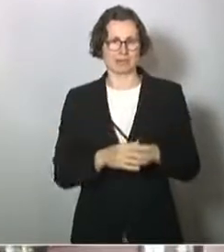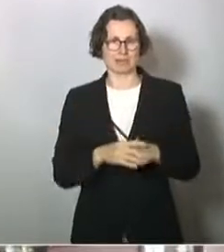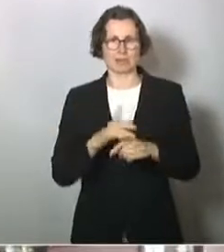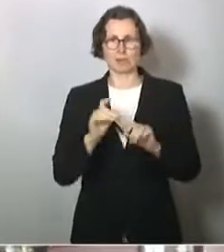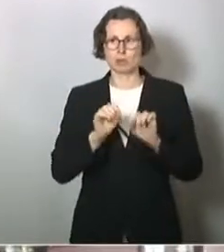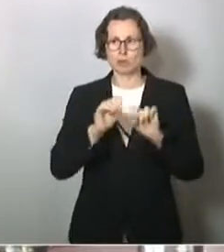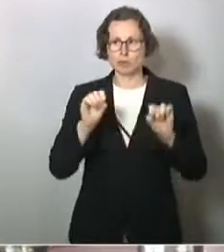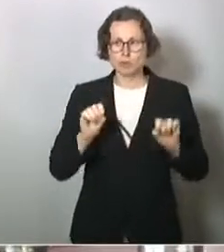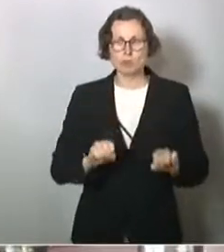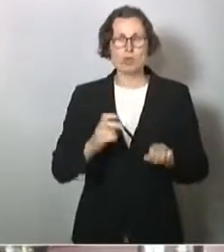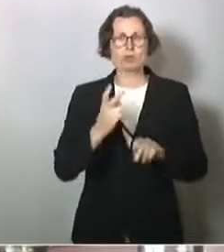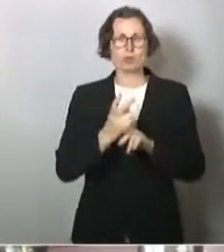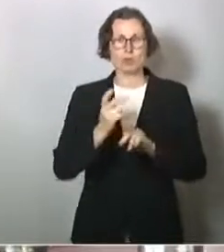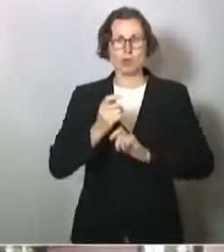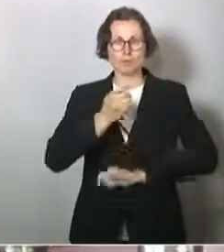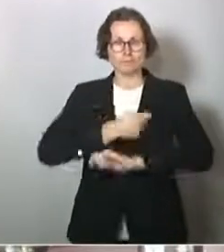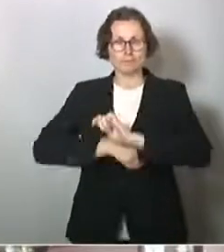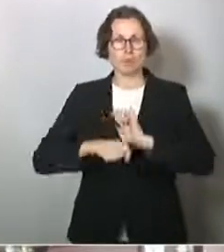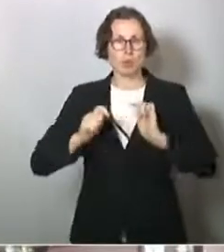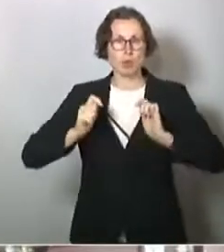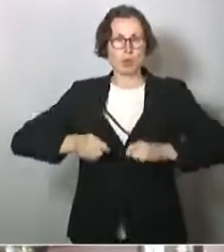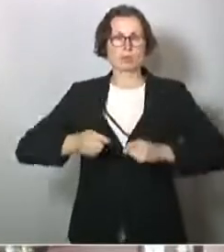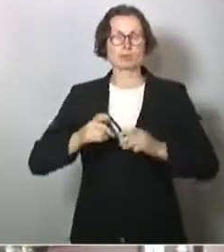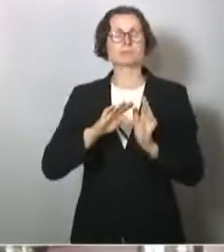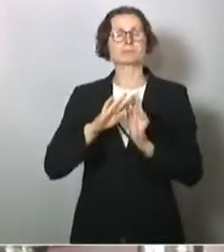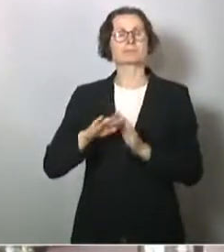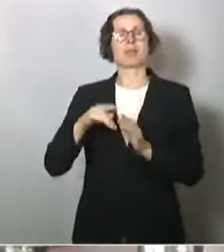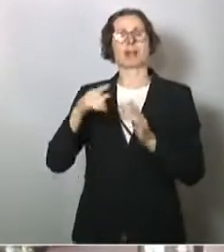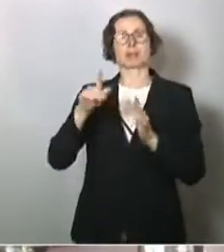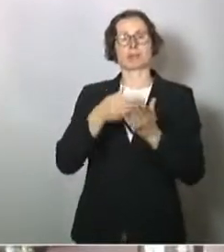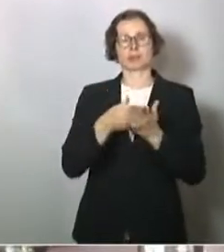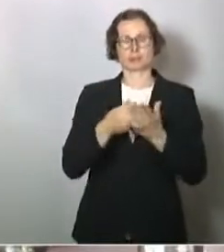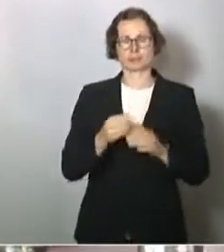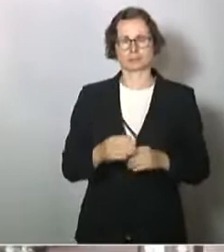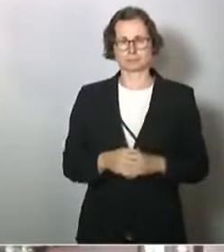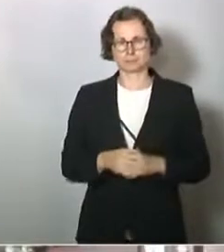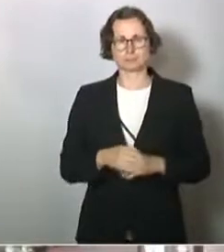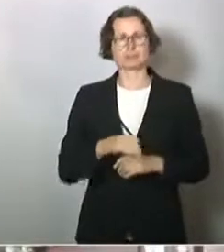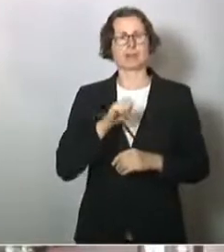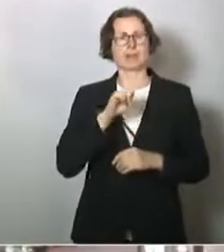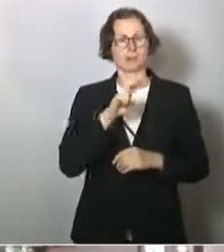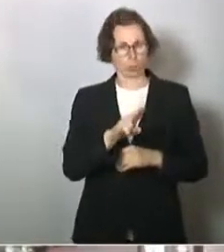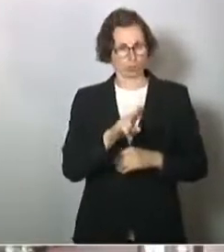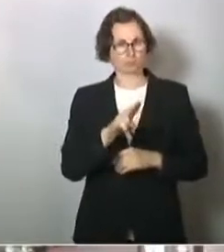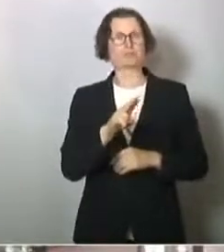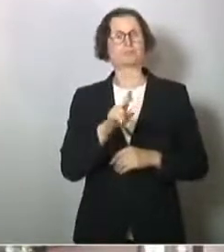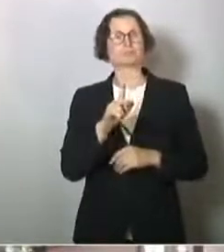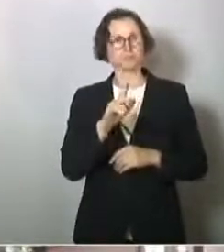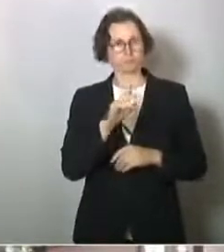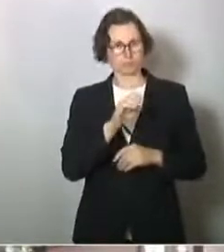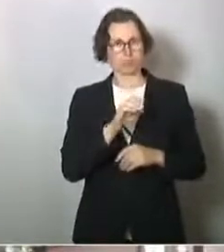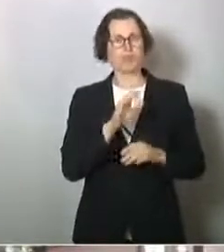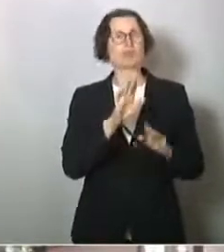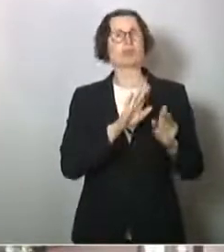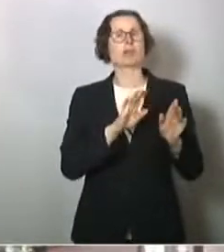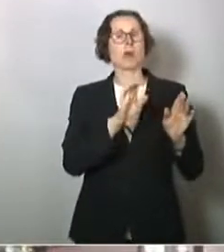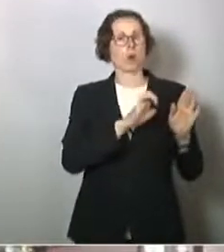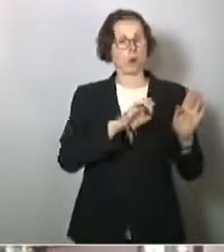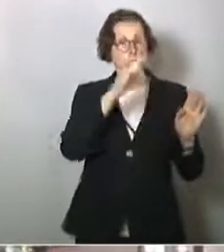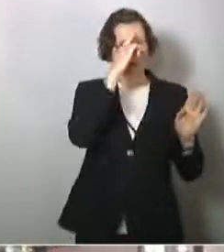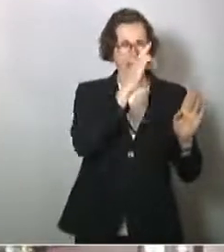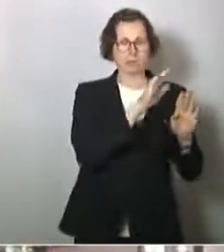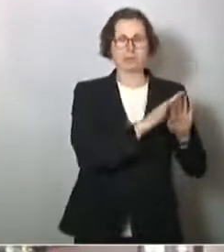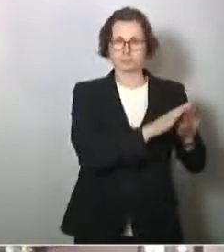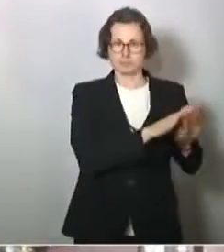wirken. Wir haben, ich will das mal an einem Beispiel machen, wir haben in der EU, Europäischen Union, das ist wieder was anderes als der Europarat, aber